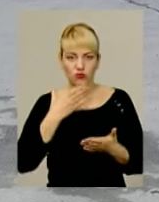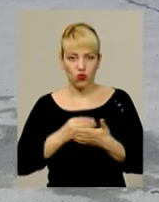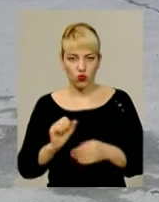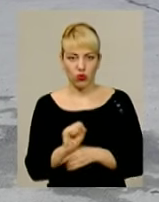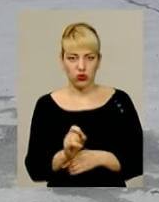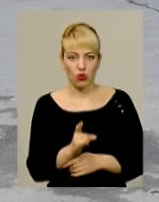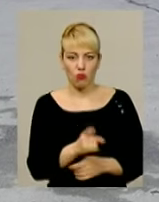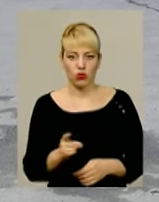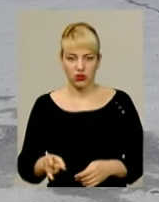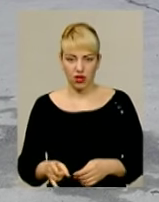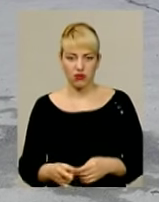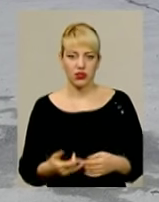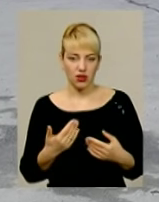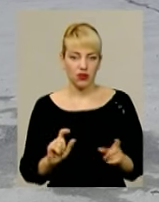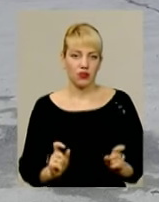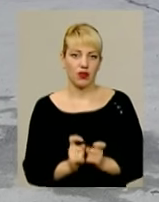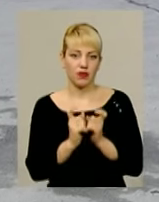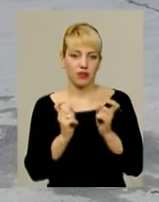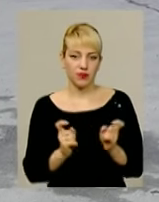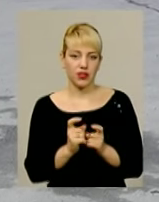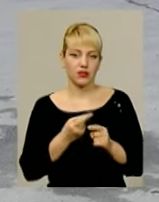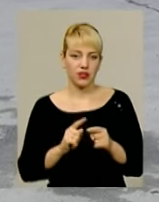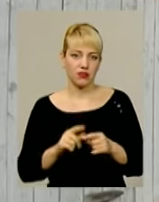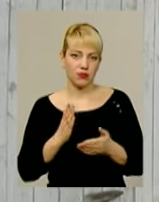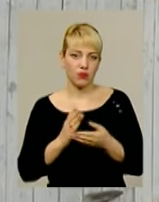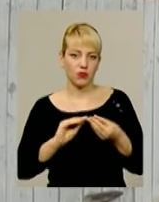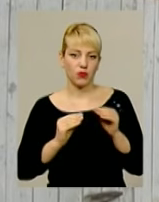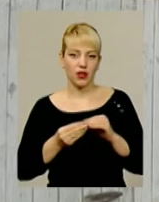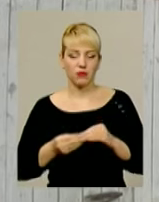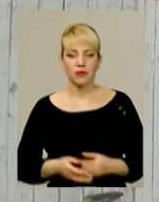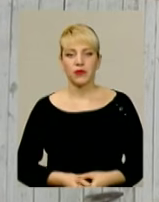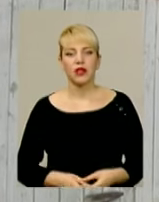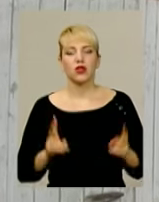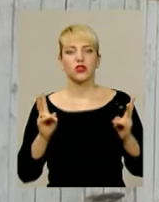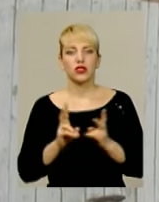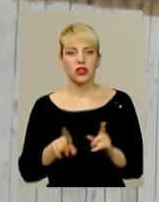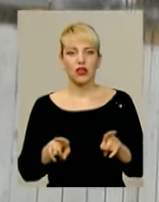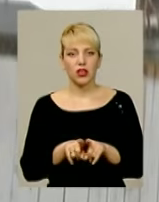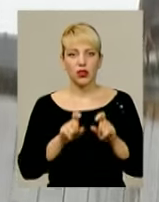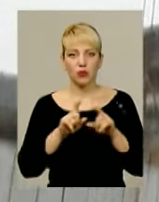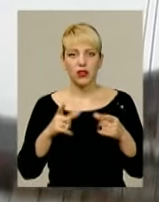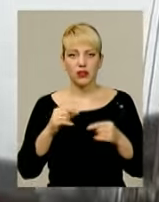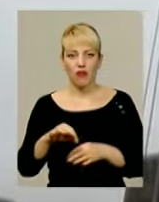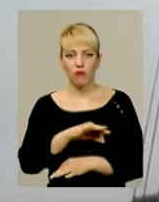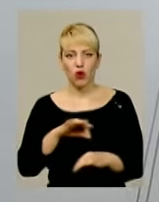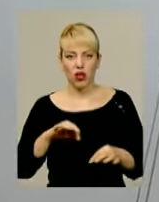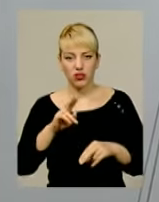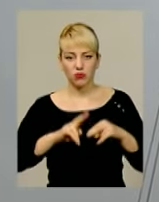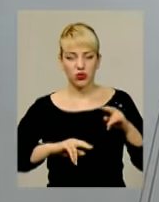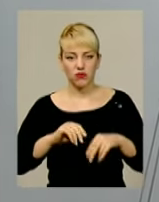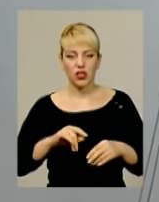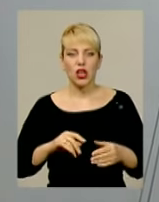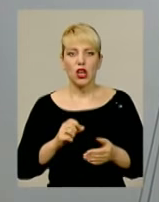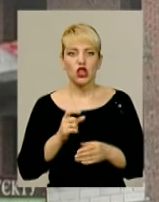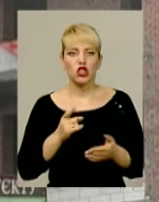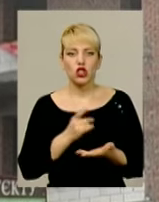то звичайно, що це є для нас проблемами. Зустрічаються і такі об'єкти, де у проєкті будівництва стоянка